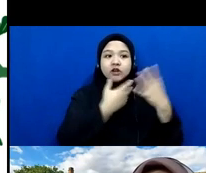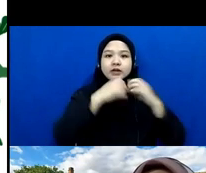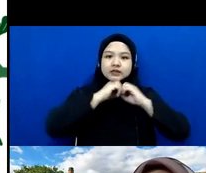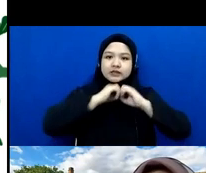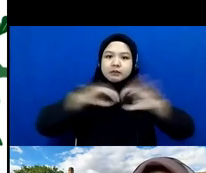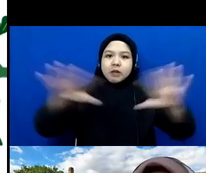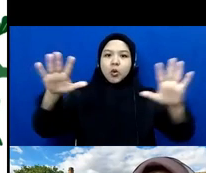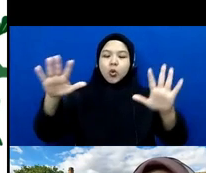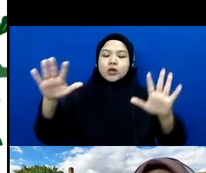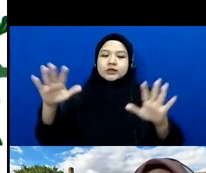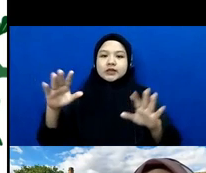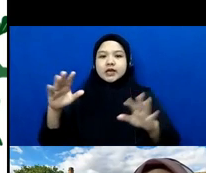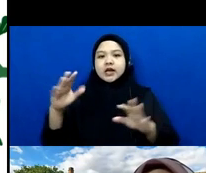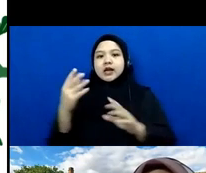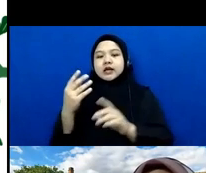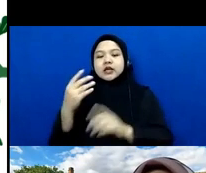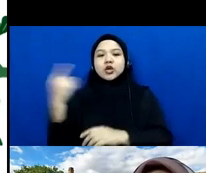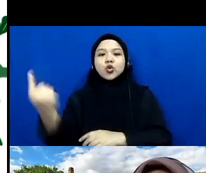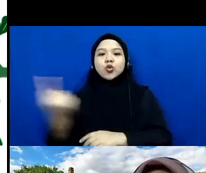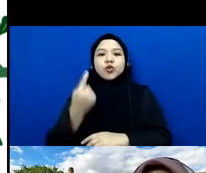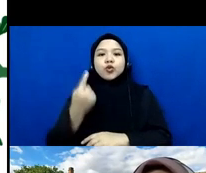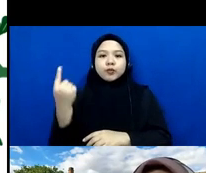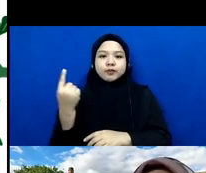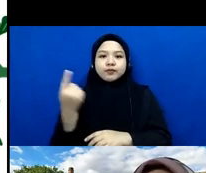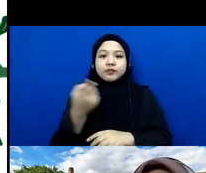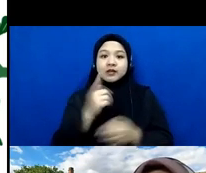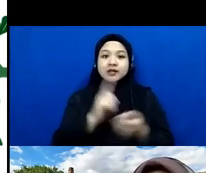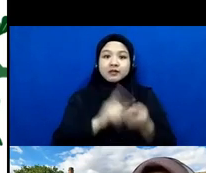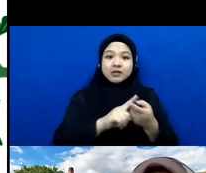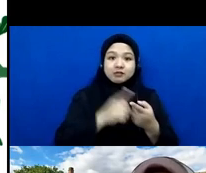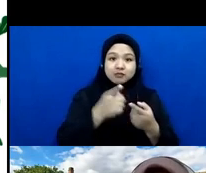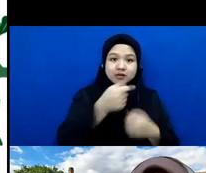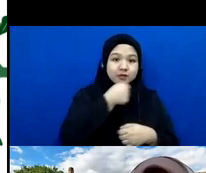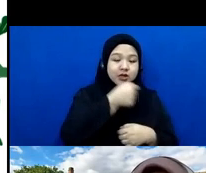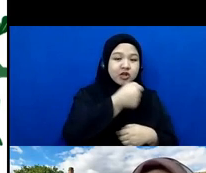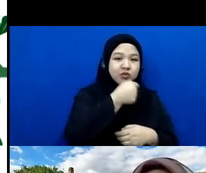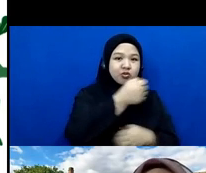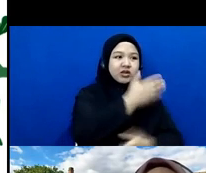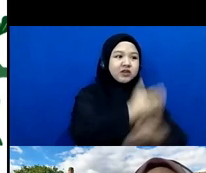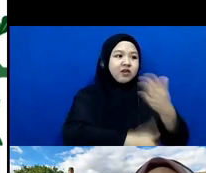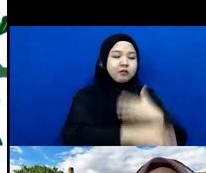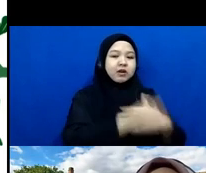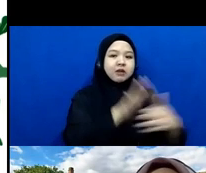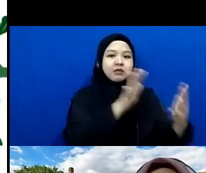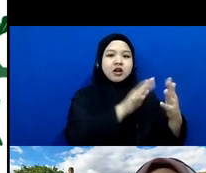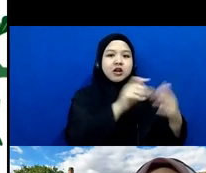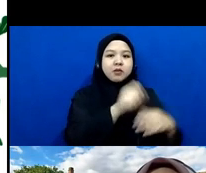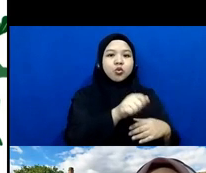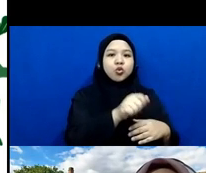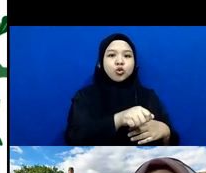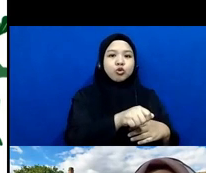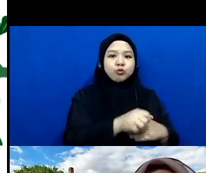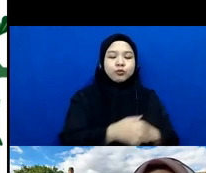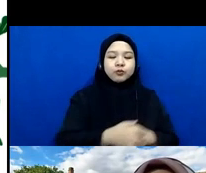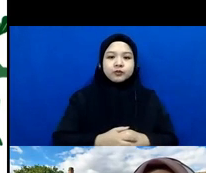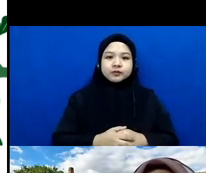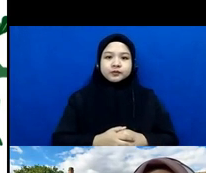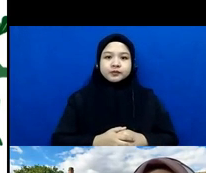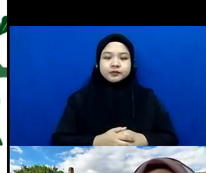publik dalam konteks teman-teman meliput defable yang berhadapan dengan hukum sementara